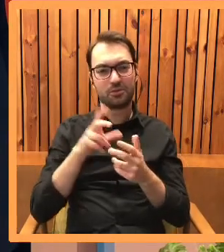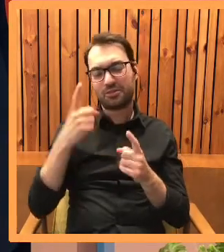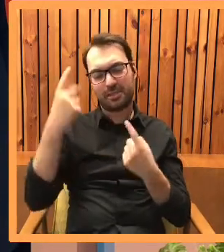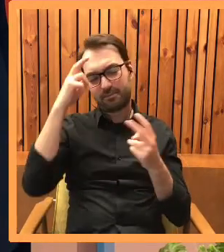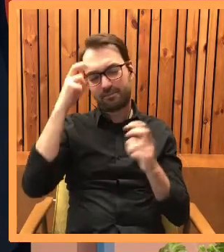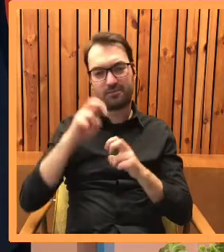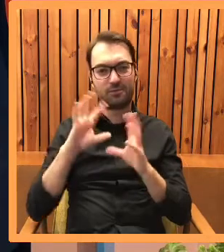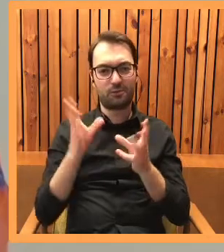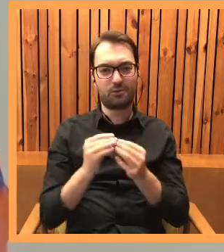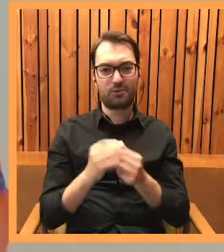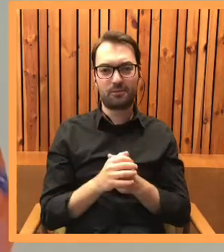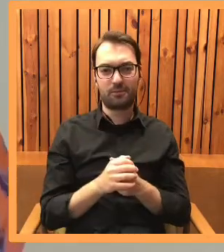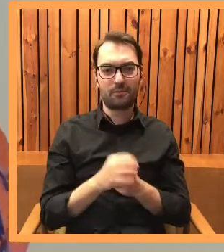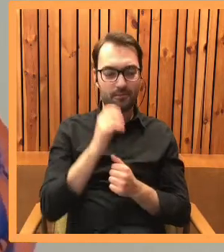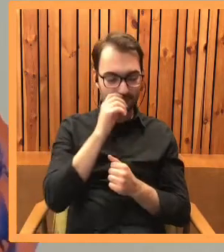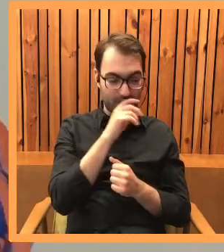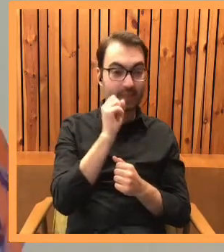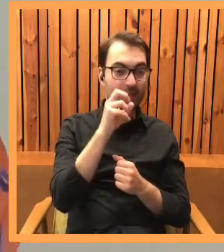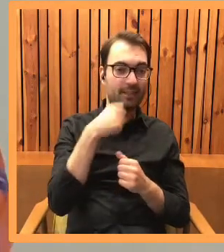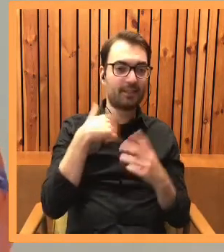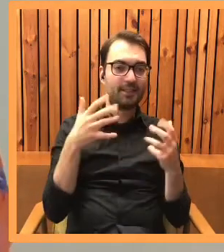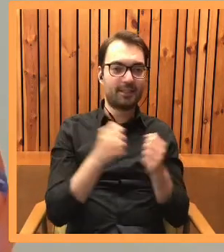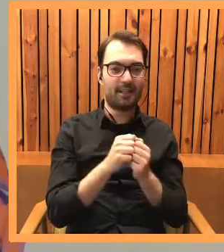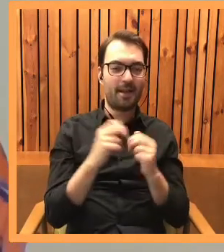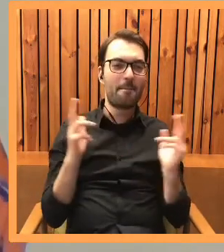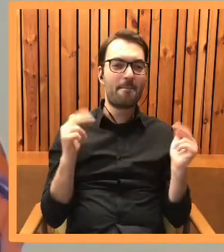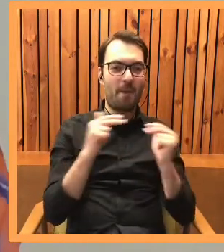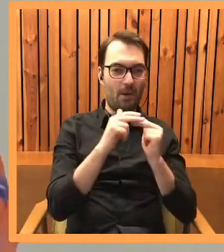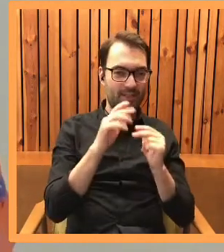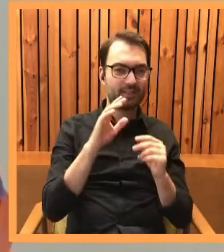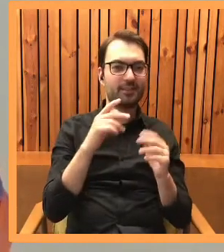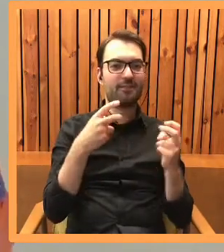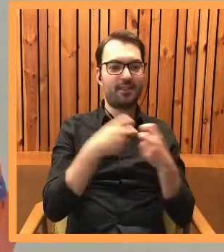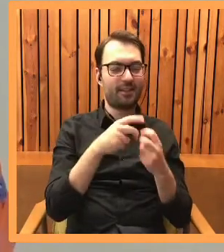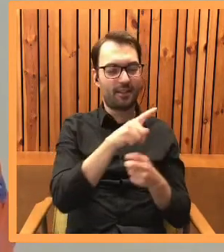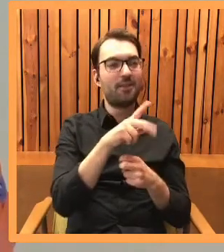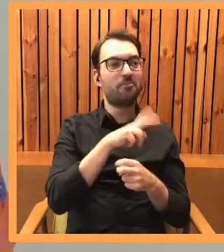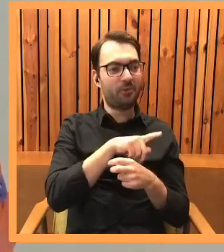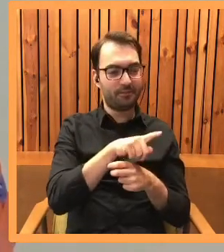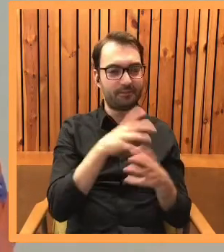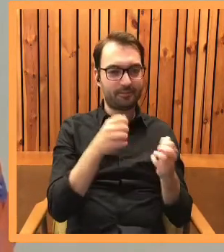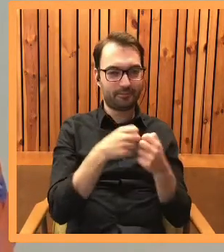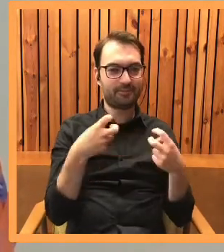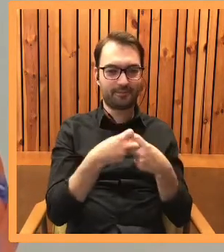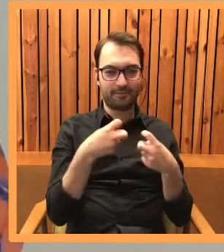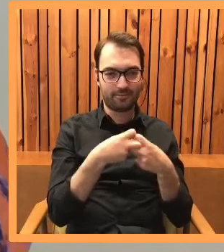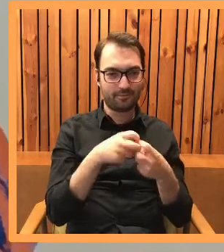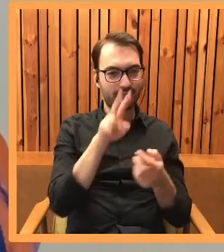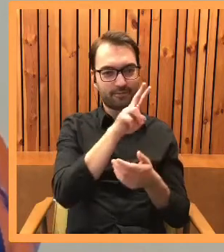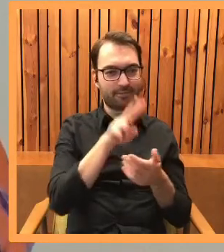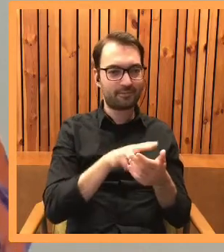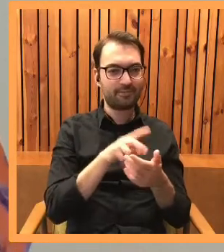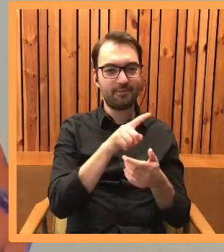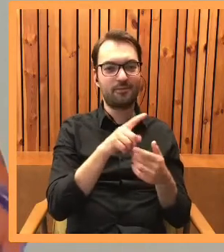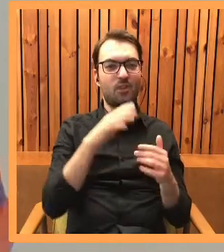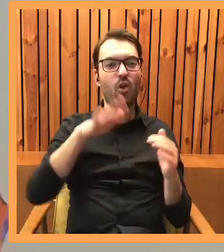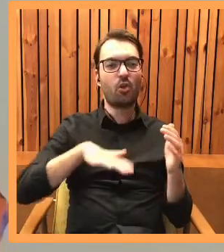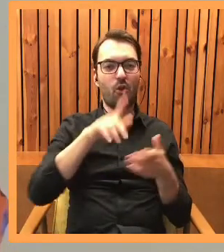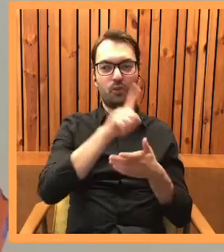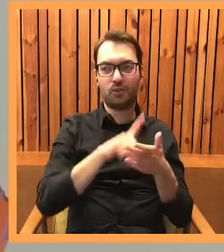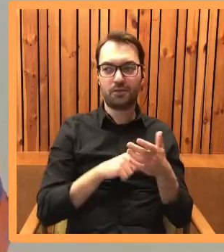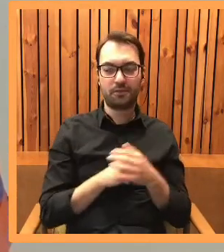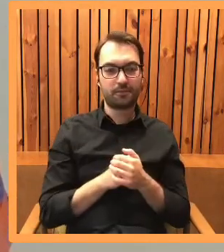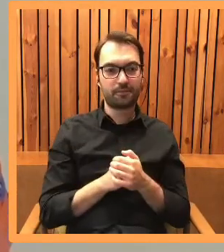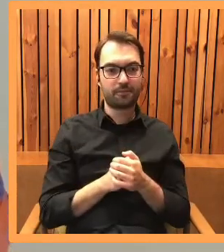rzeczywistość? Tak, tak. Znalazłam dworek, który mi się spodobał w internecie. Z okolicy, z Dolnego Śląska.